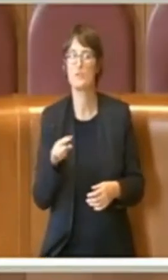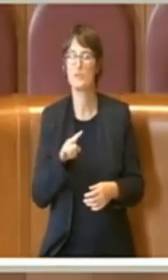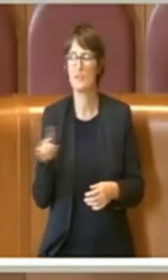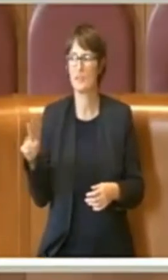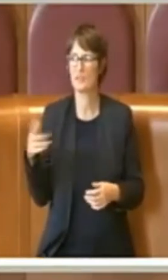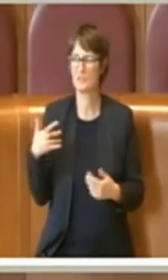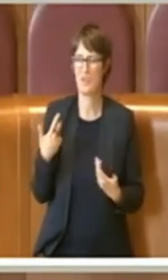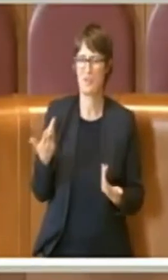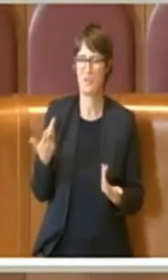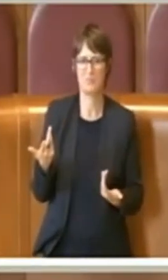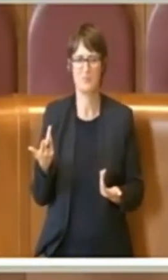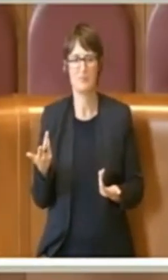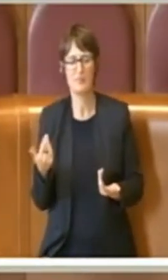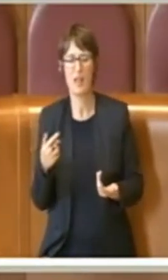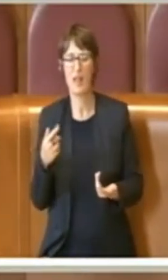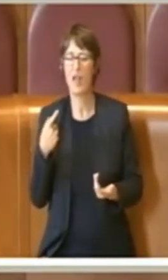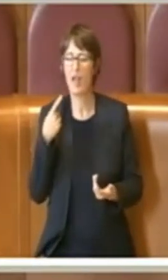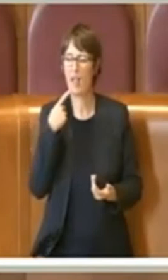Grazie Presidente.